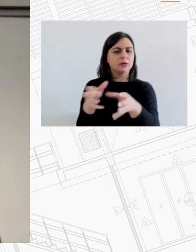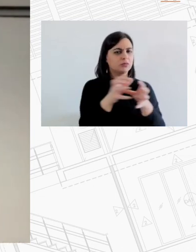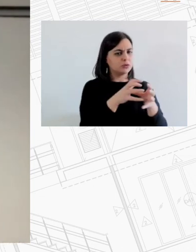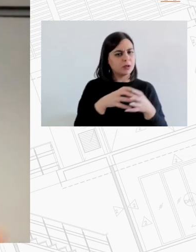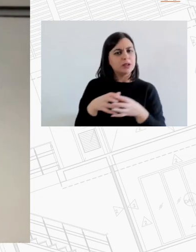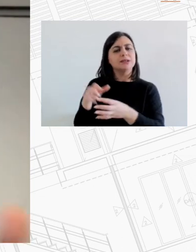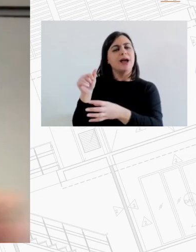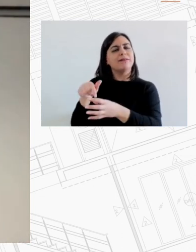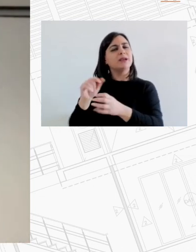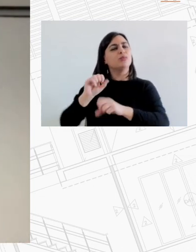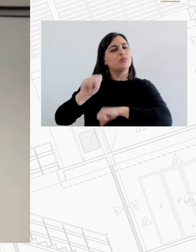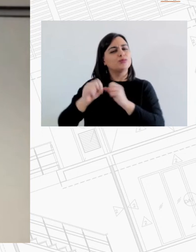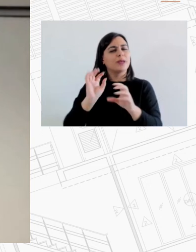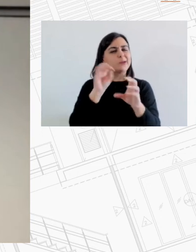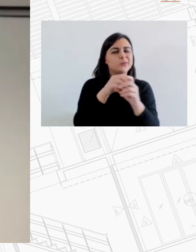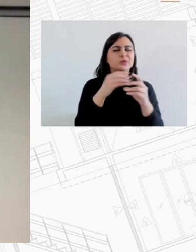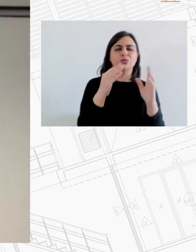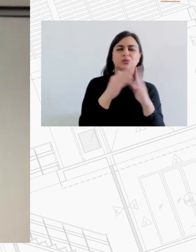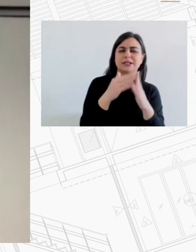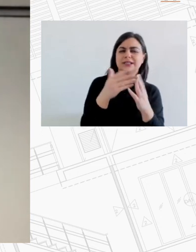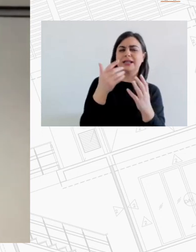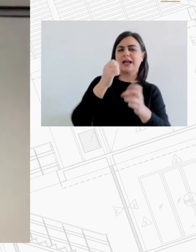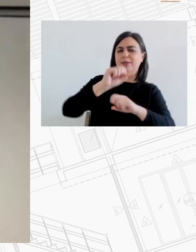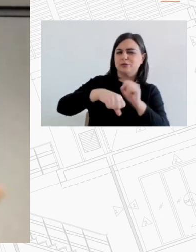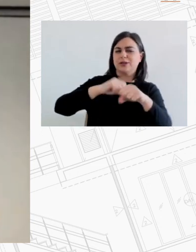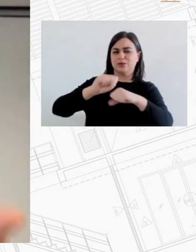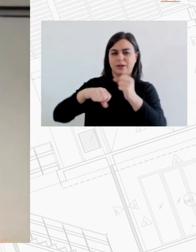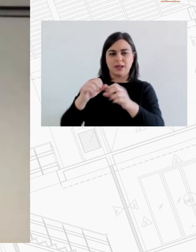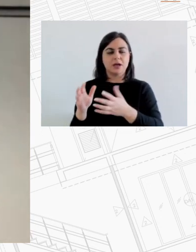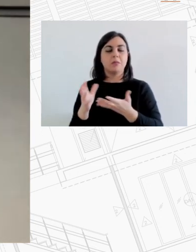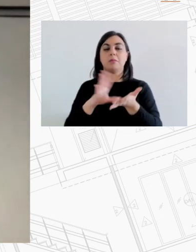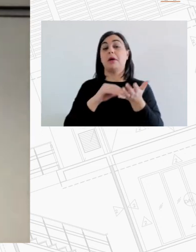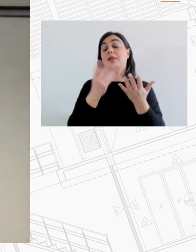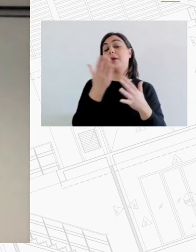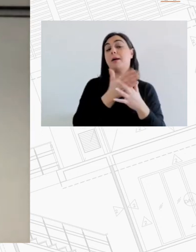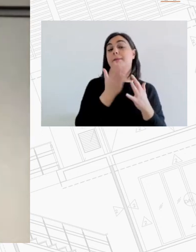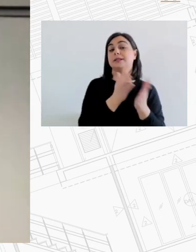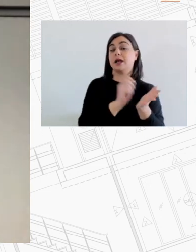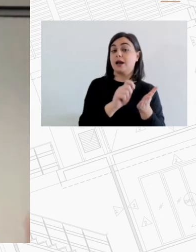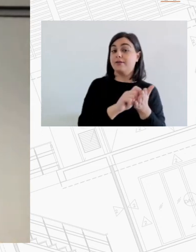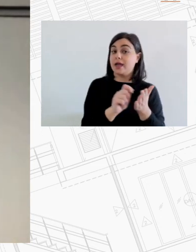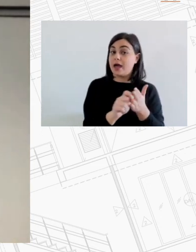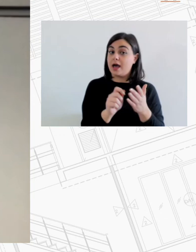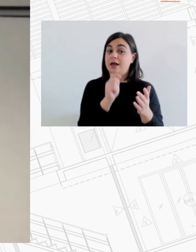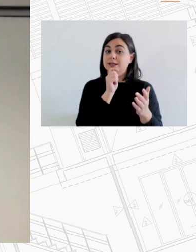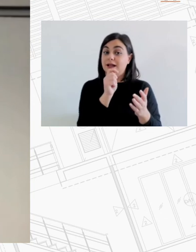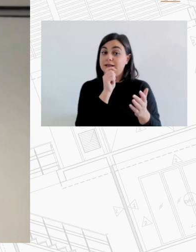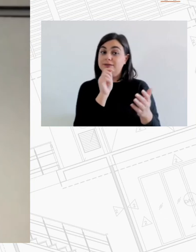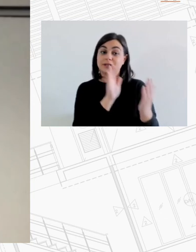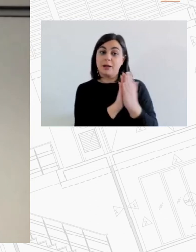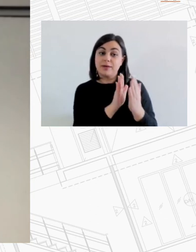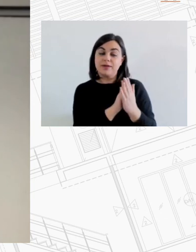στεγαστικά προγράμματα ένα άλλο κομμάτι αφορούσε φορείς της αγοράς κυρίως με συστικά γραφεία από τα οποία